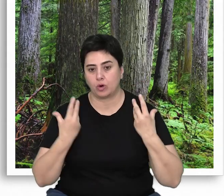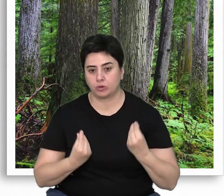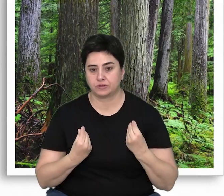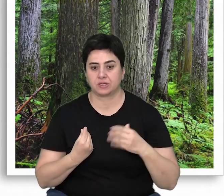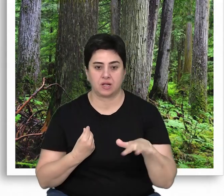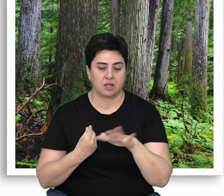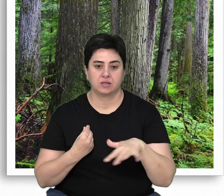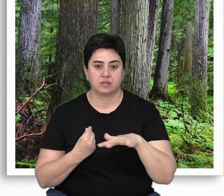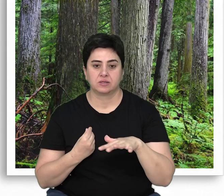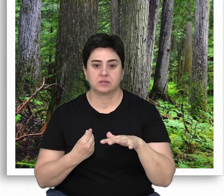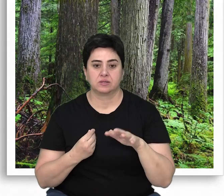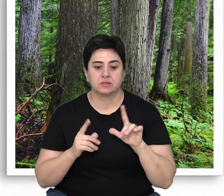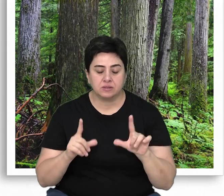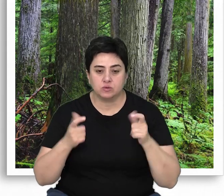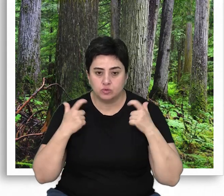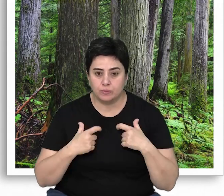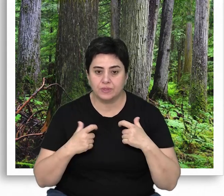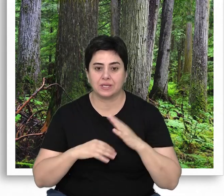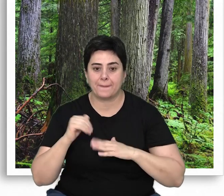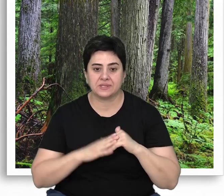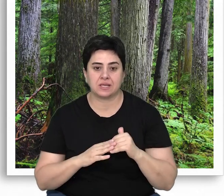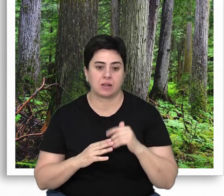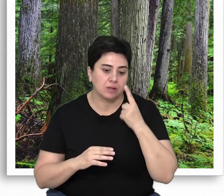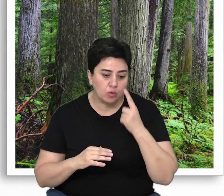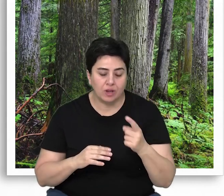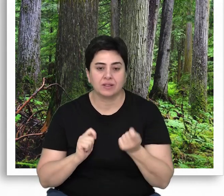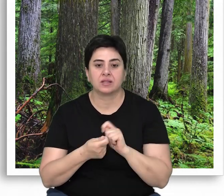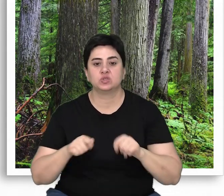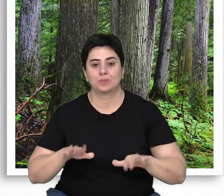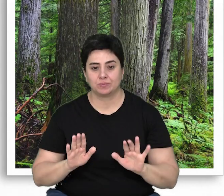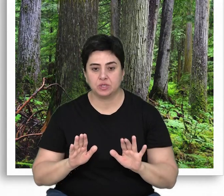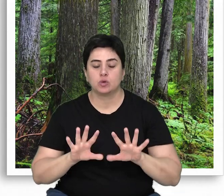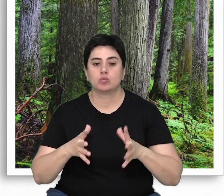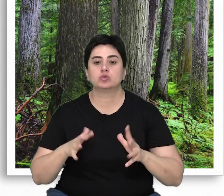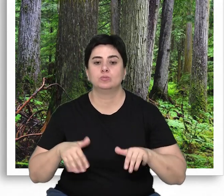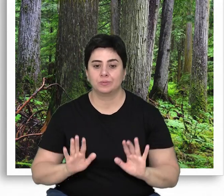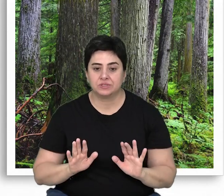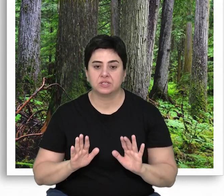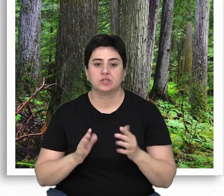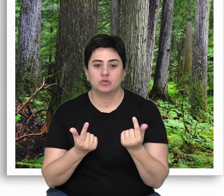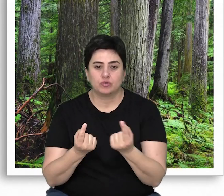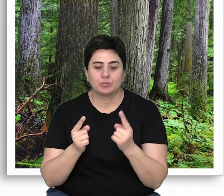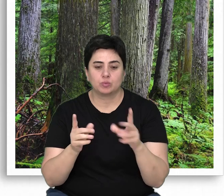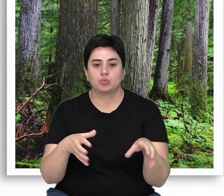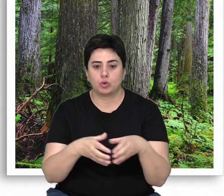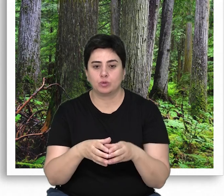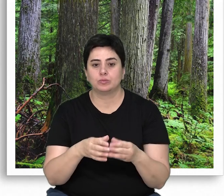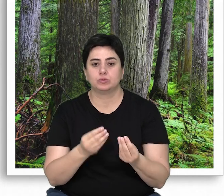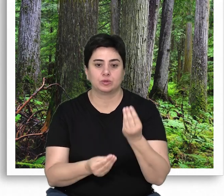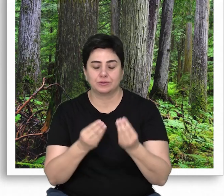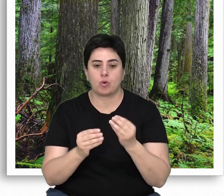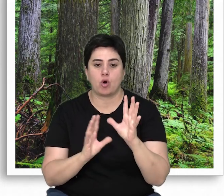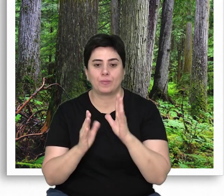sorumluluk alanındaki mevcut meşcere tiplerinden yapısal özellikleri değiştirilmemiş, bozulmamış, küçük bir bölümü